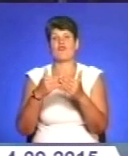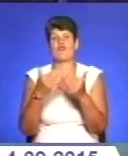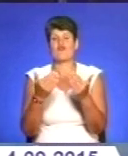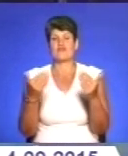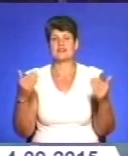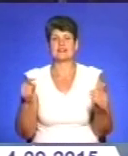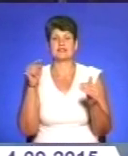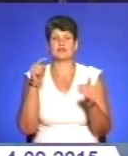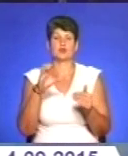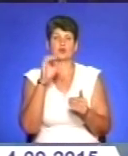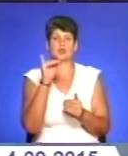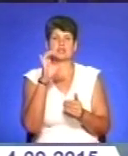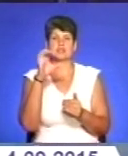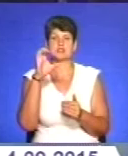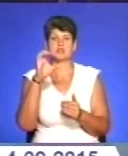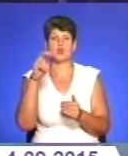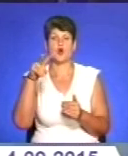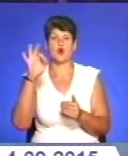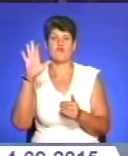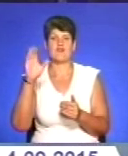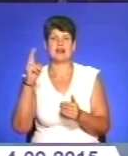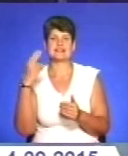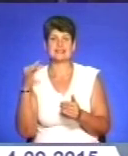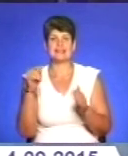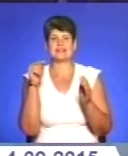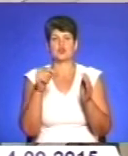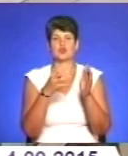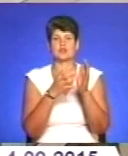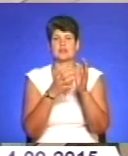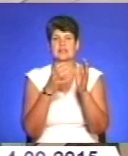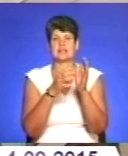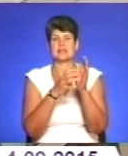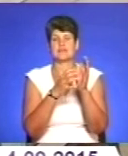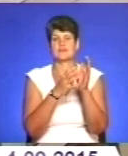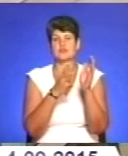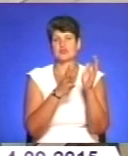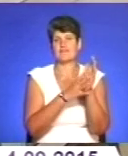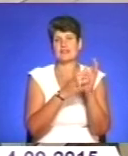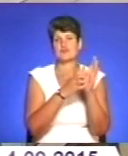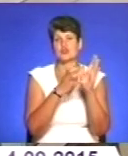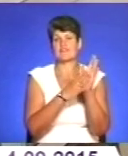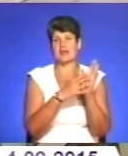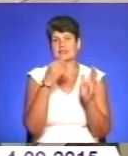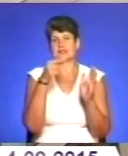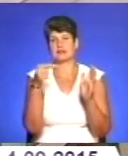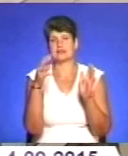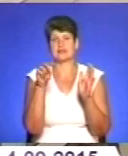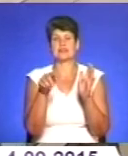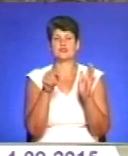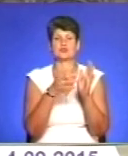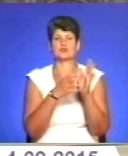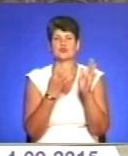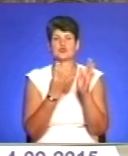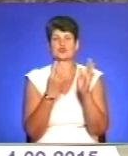-1849 роки, розповідає Оксана Павлишин. Обласна філателістична виставка працює у рамках 11